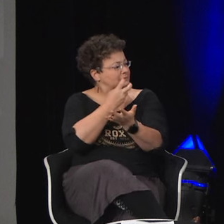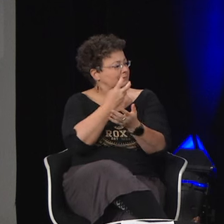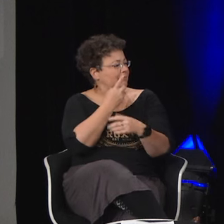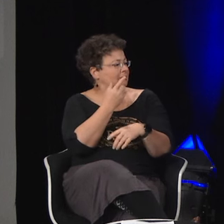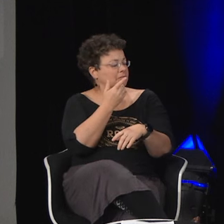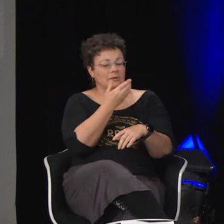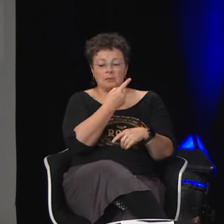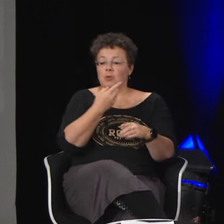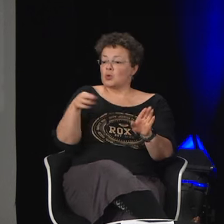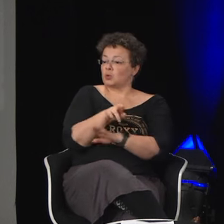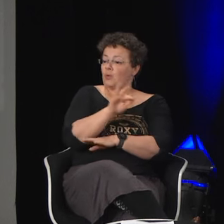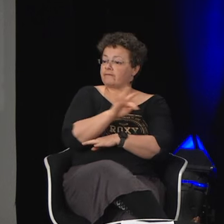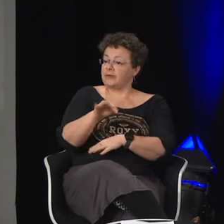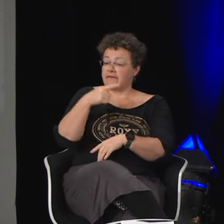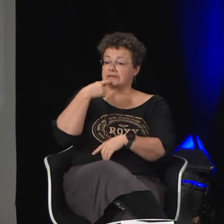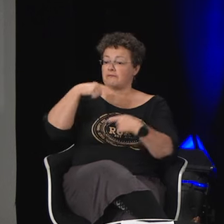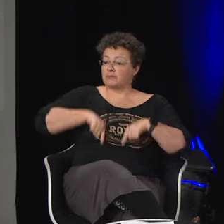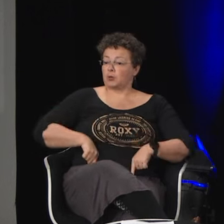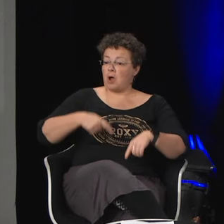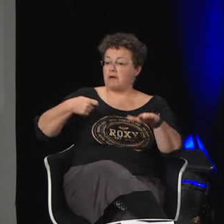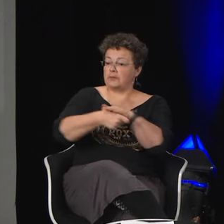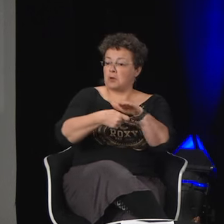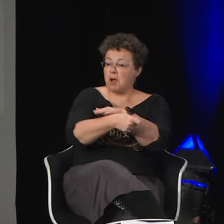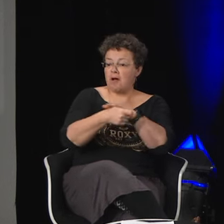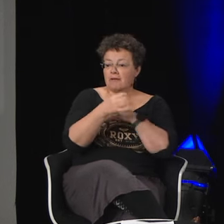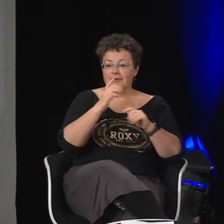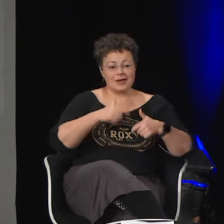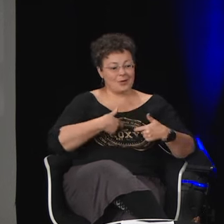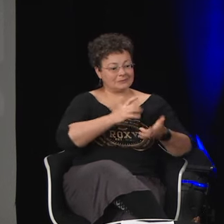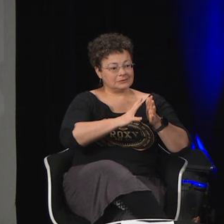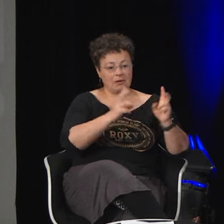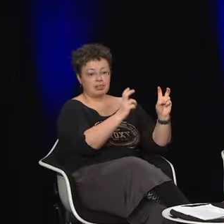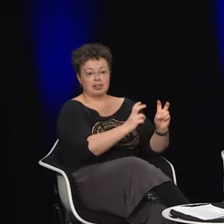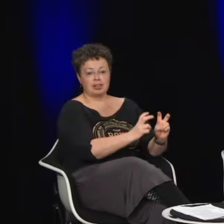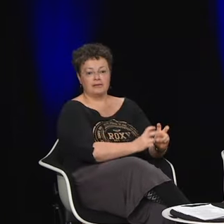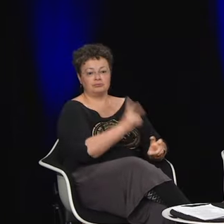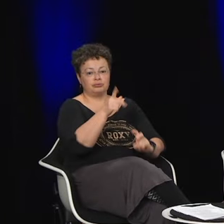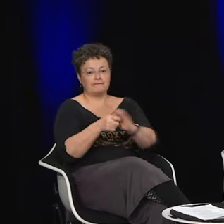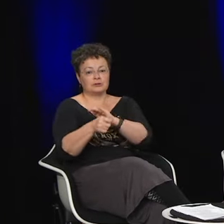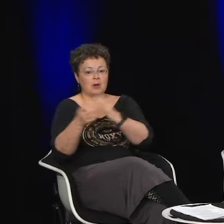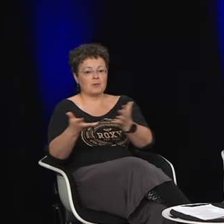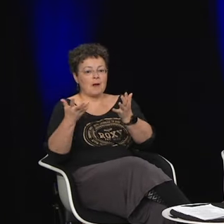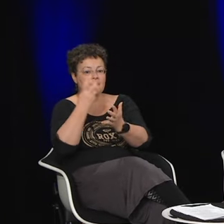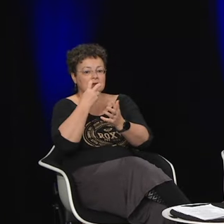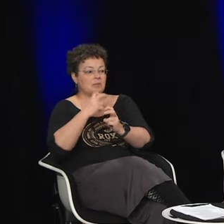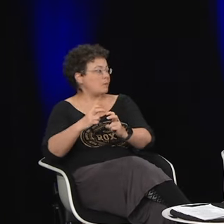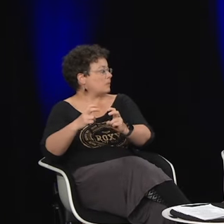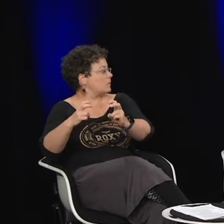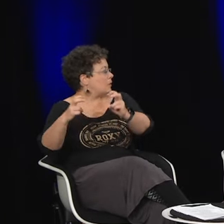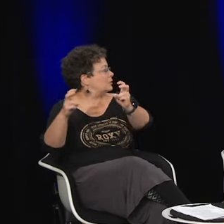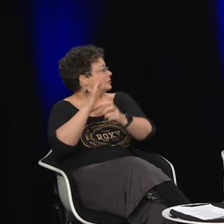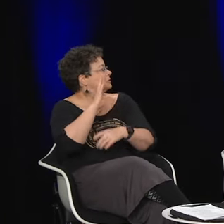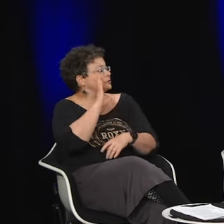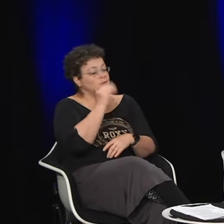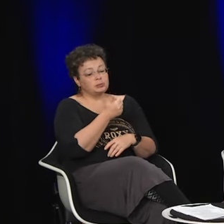y eu un accord pour définir l'oraliste. Et c'est vrai qu'en fait, le gouvernement de l'époque a arrêté de subventionner